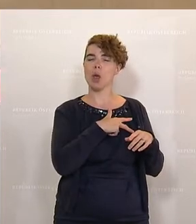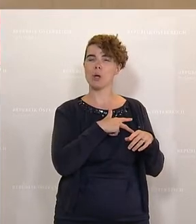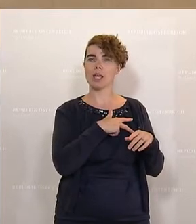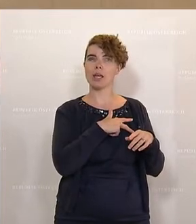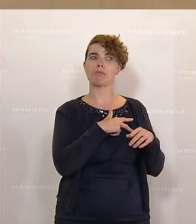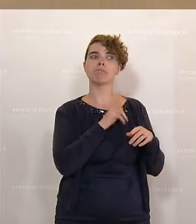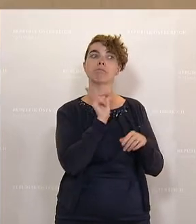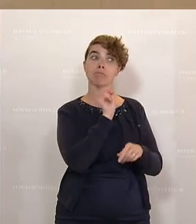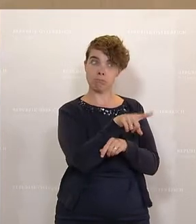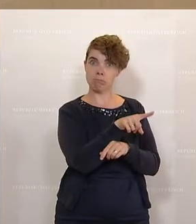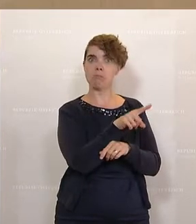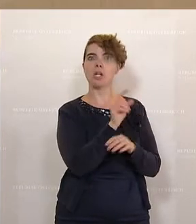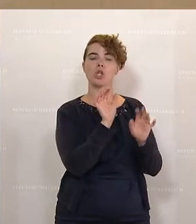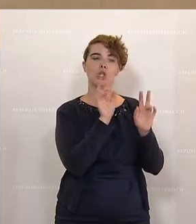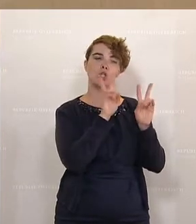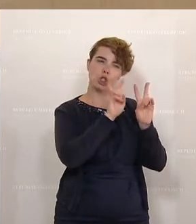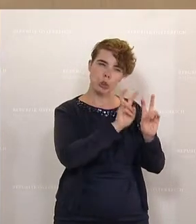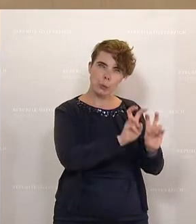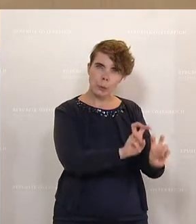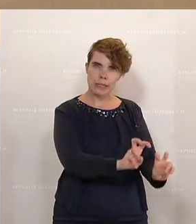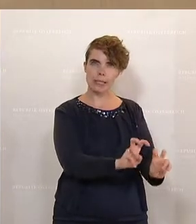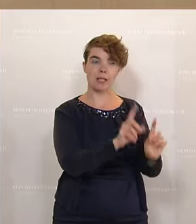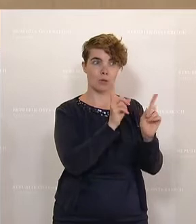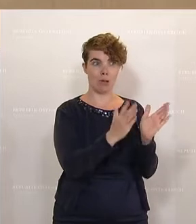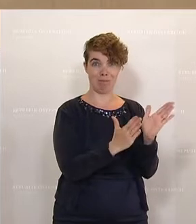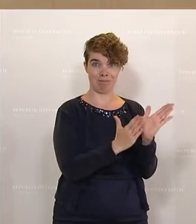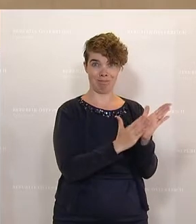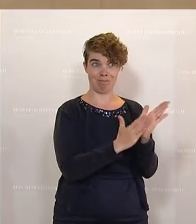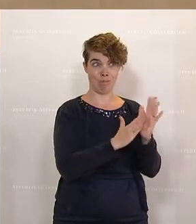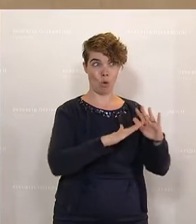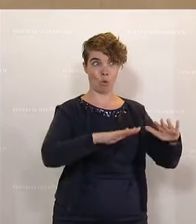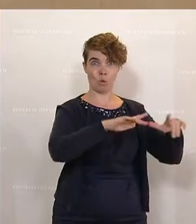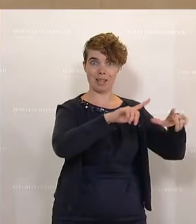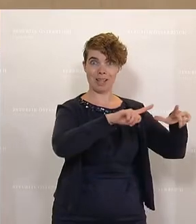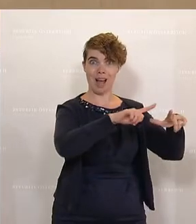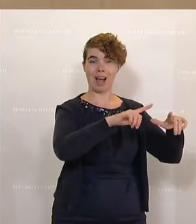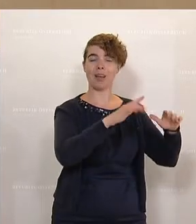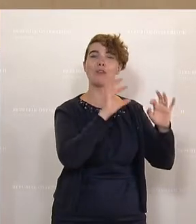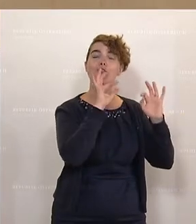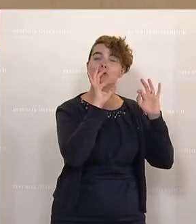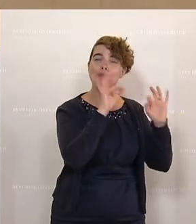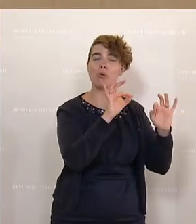um eine evidenzbasierte Grundlage zu liefern für die Reform dieses Unterbringungsgesetzes.